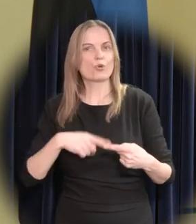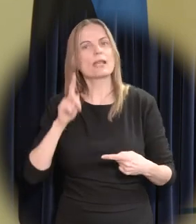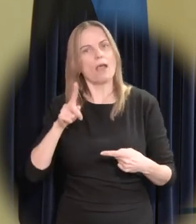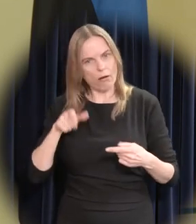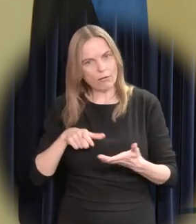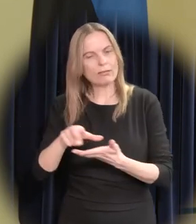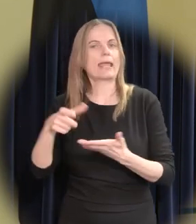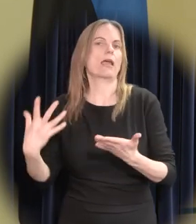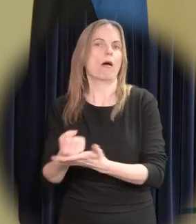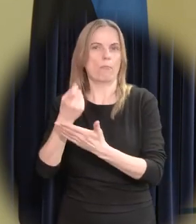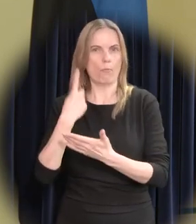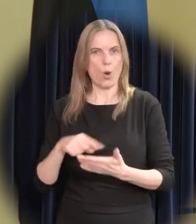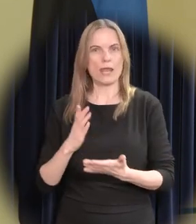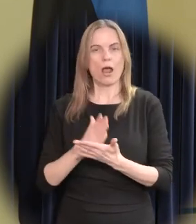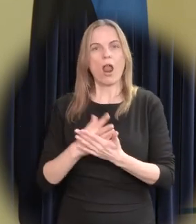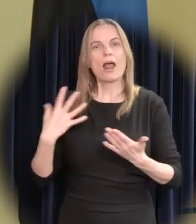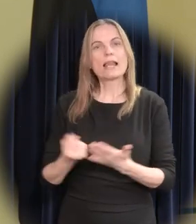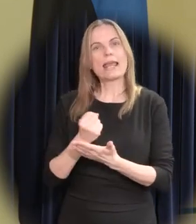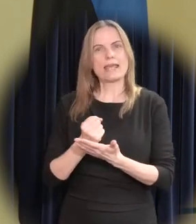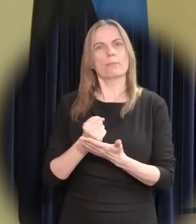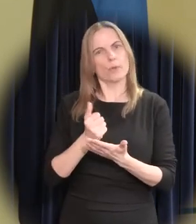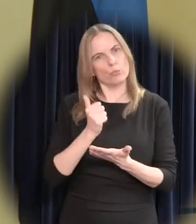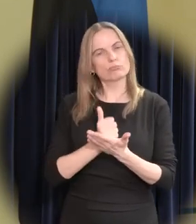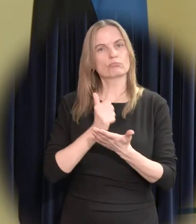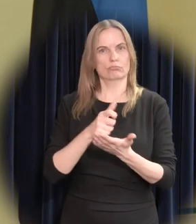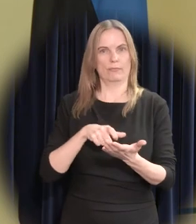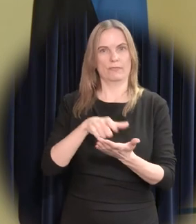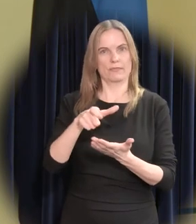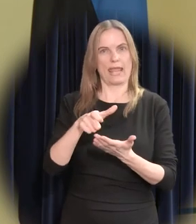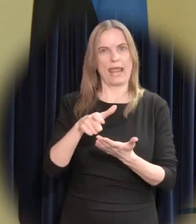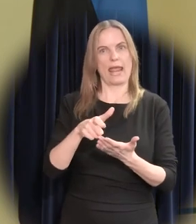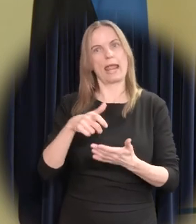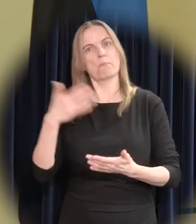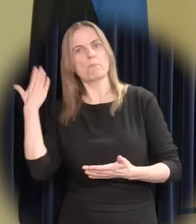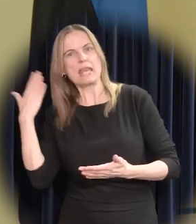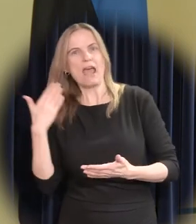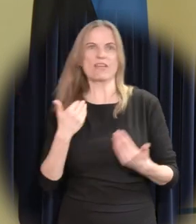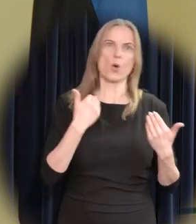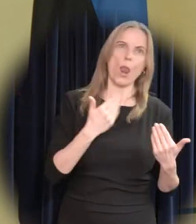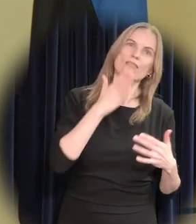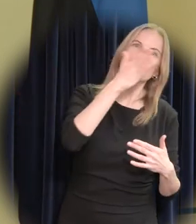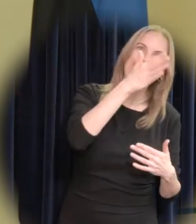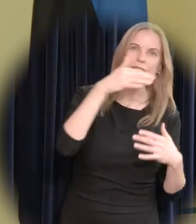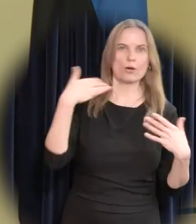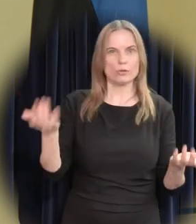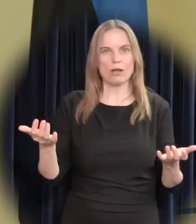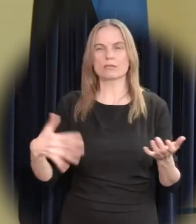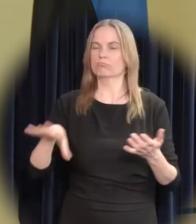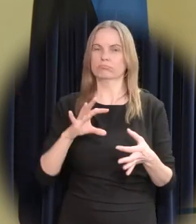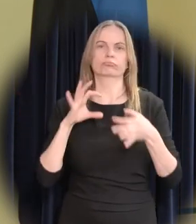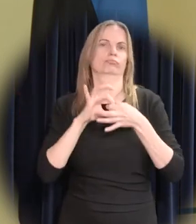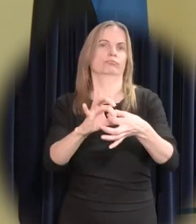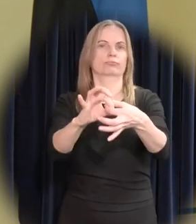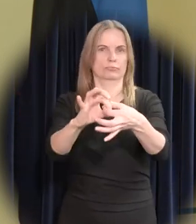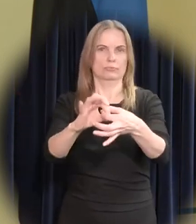realistliku olevikuteed kahepooluse, mineviku nostalgia ja tuleviku utoopia vahel. On ehitetud uued